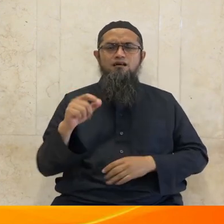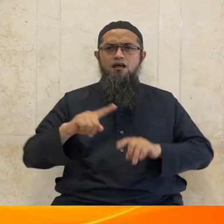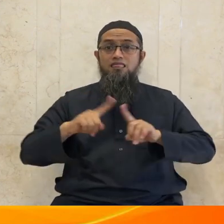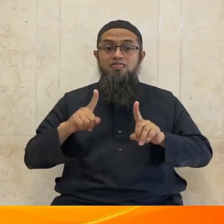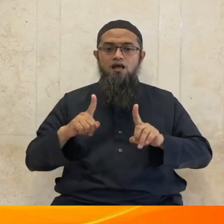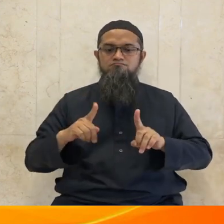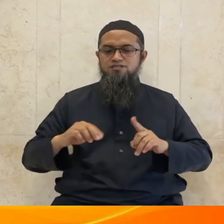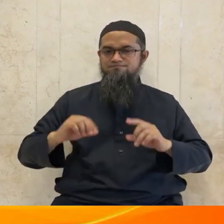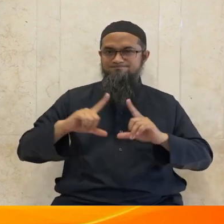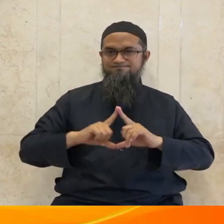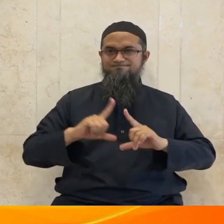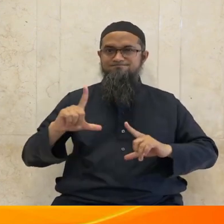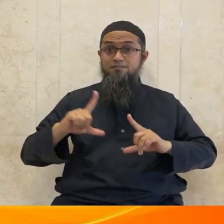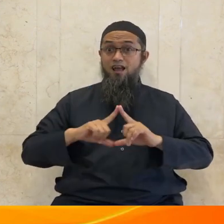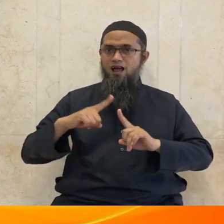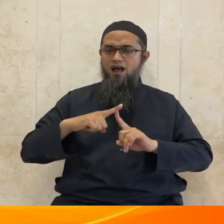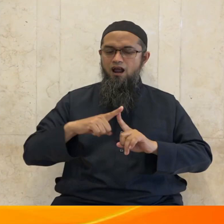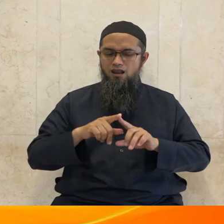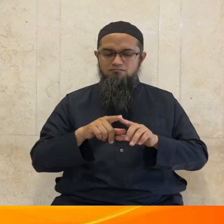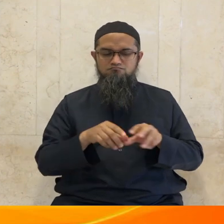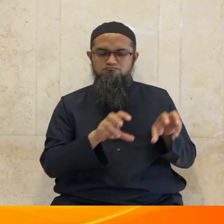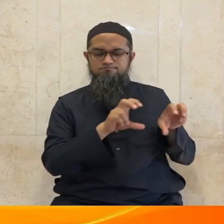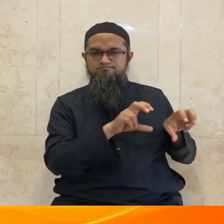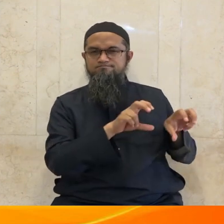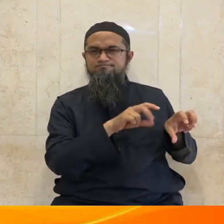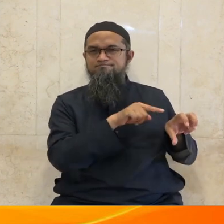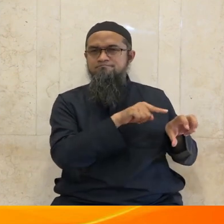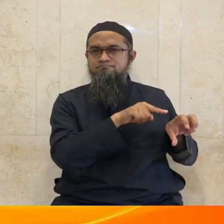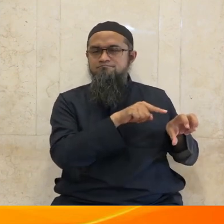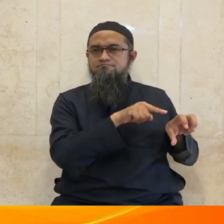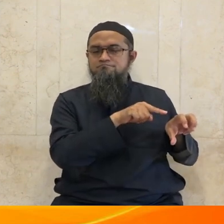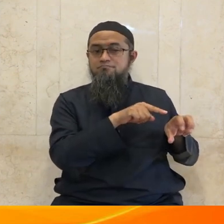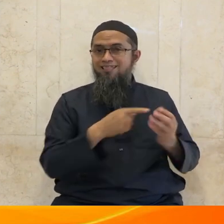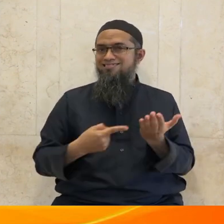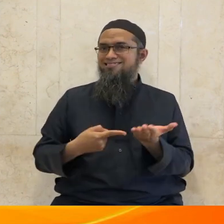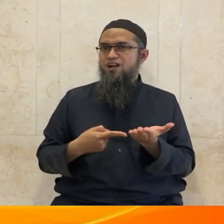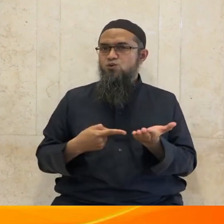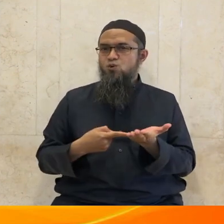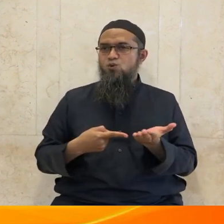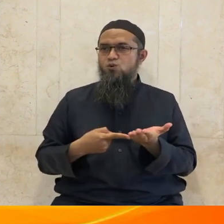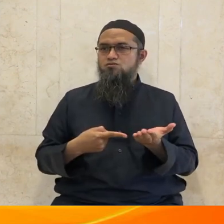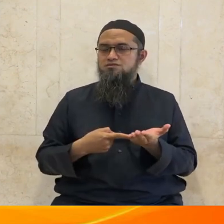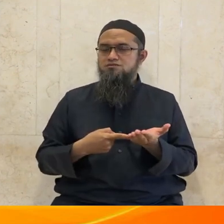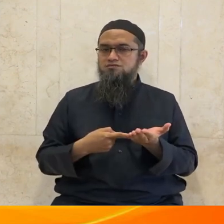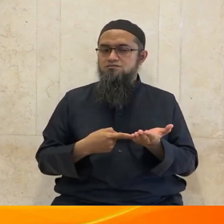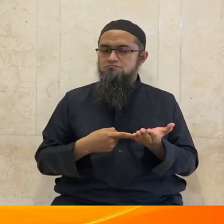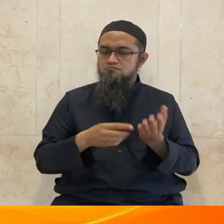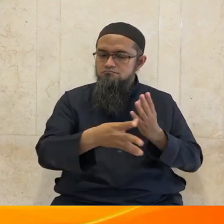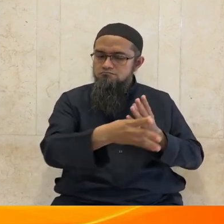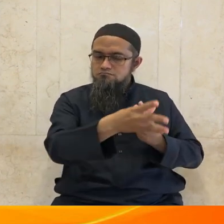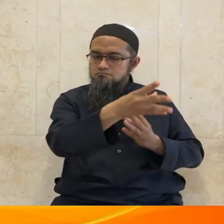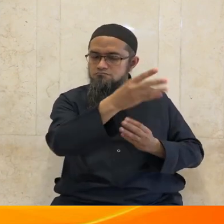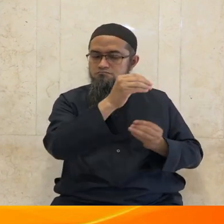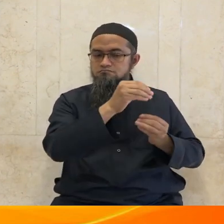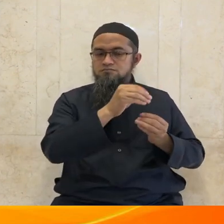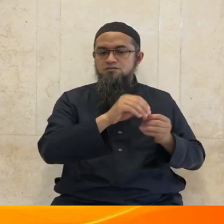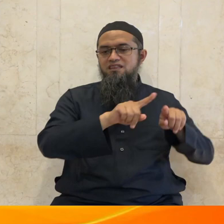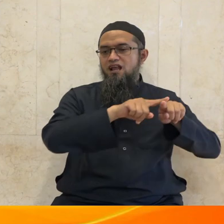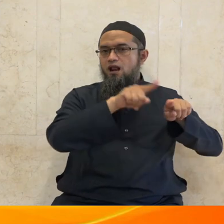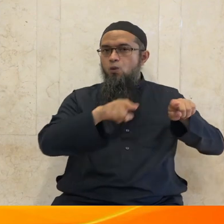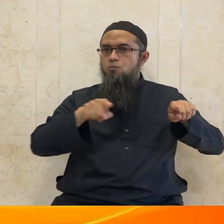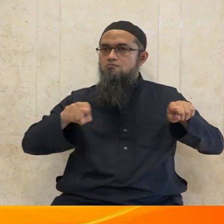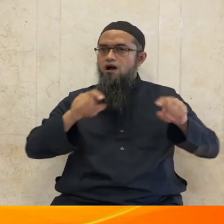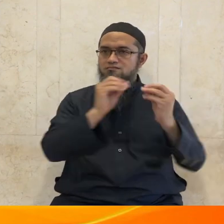lebih dari seribu kali setiap detiknya. Dengan teknologi yang sangat canggih getaran ultrasonik tersebut